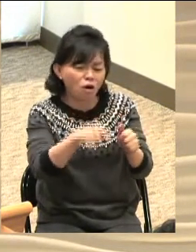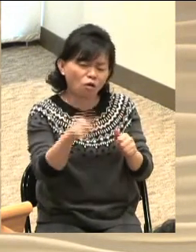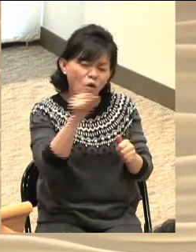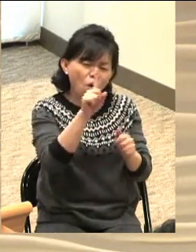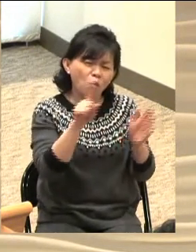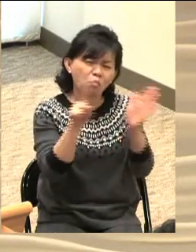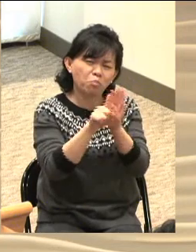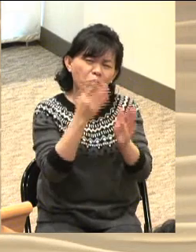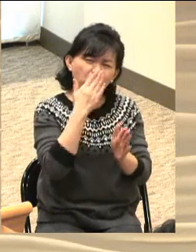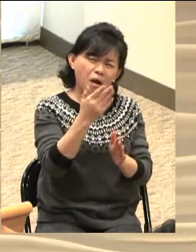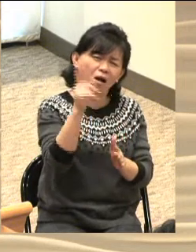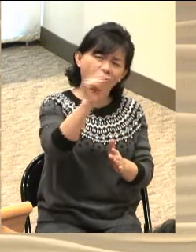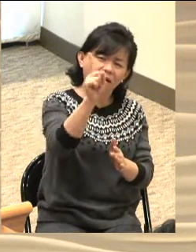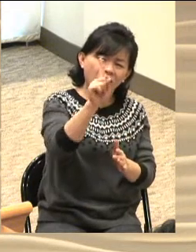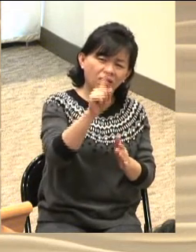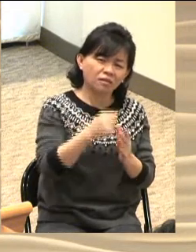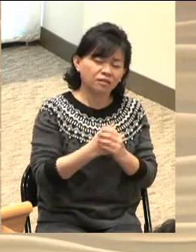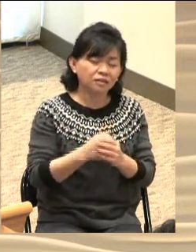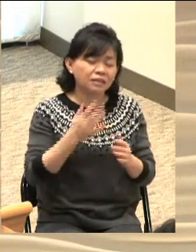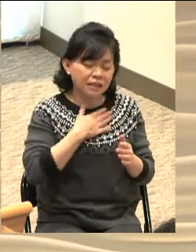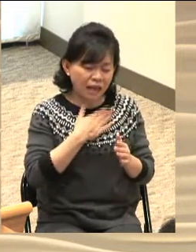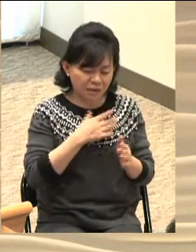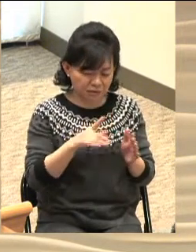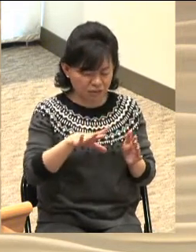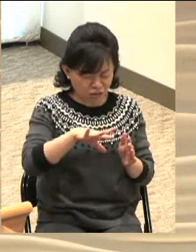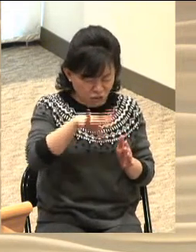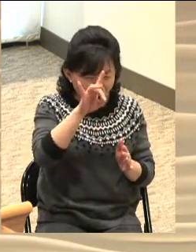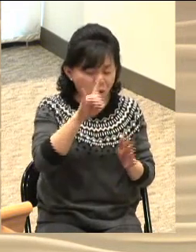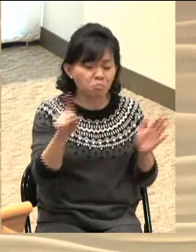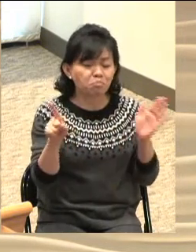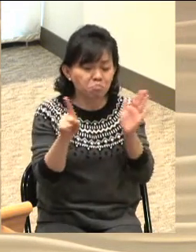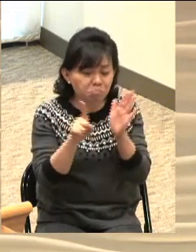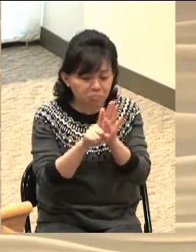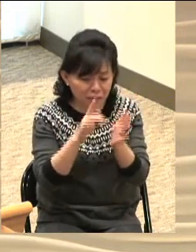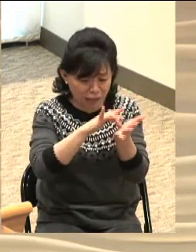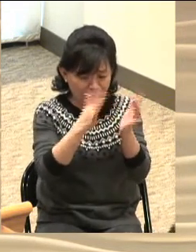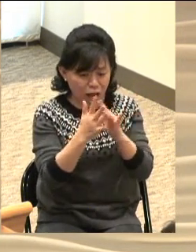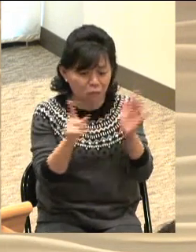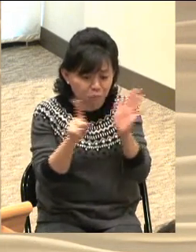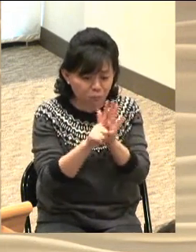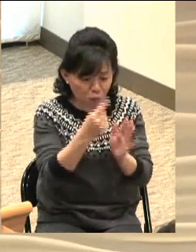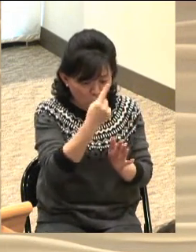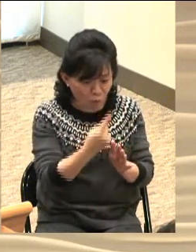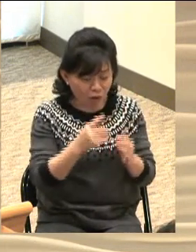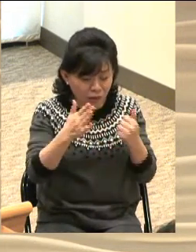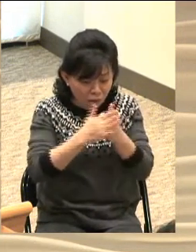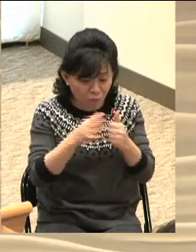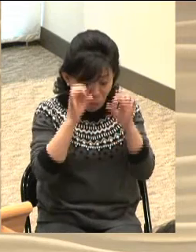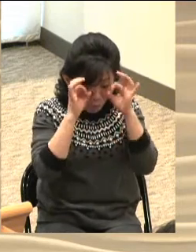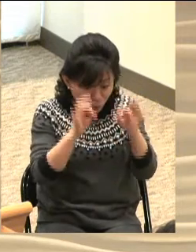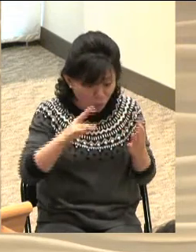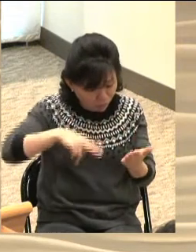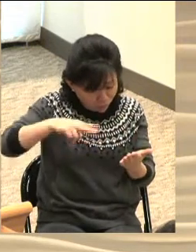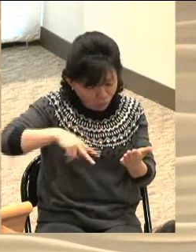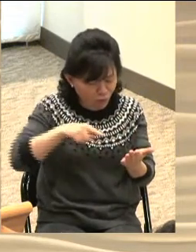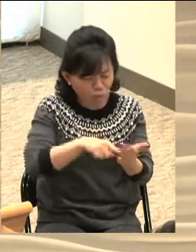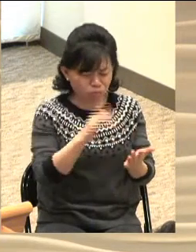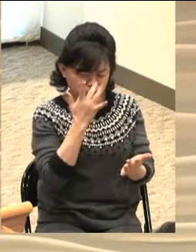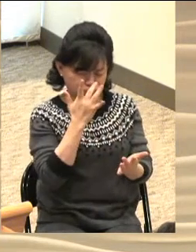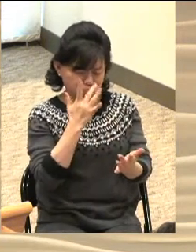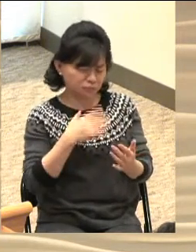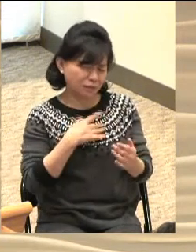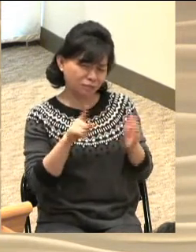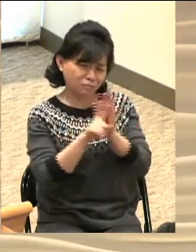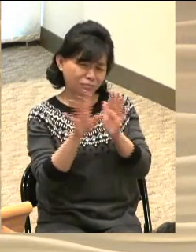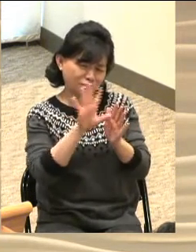수 있습니까? 신앙을 처음 접해보니 얼마나 많은 궁금증이 쏟아져 나오든지요 그렇게 몇 달을